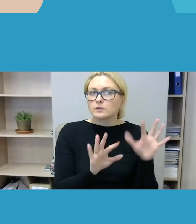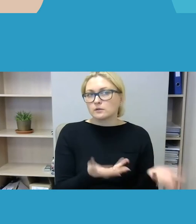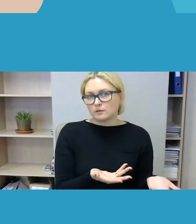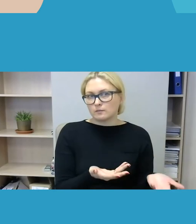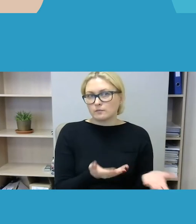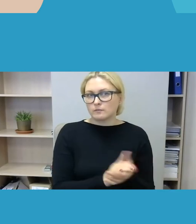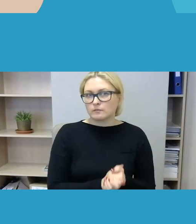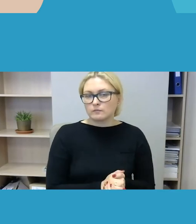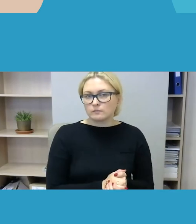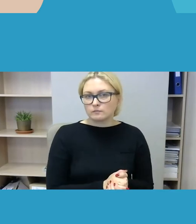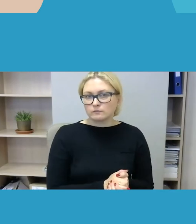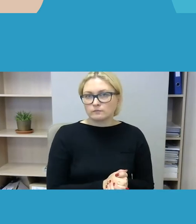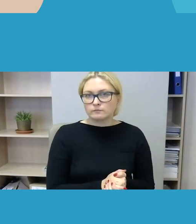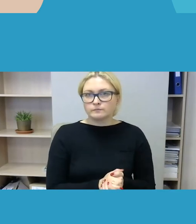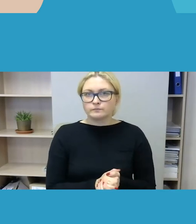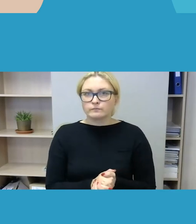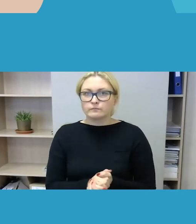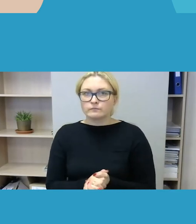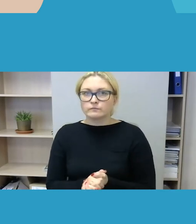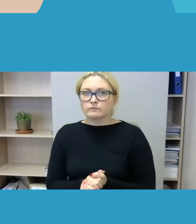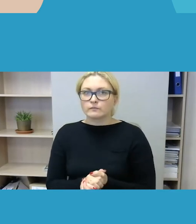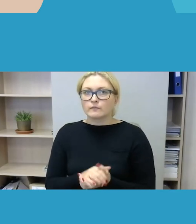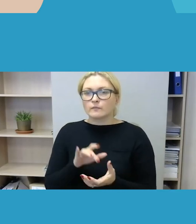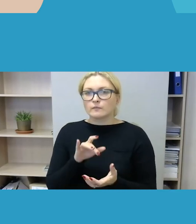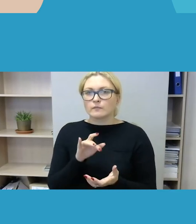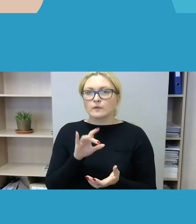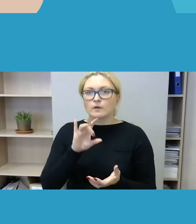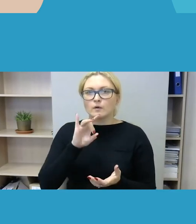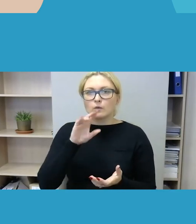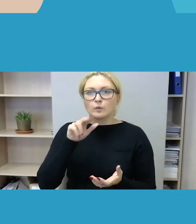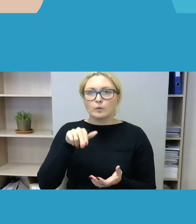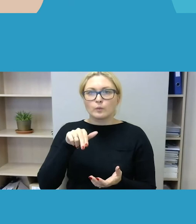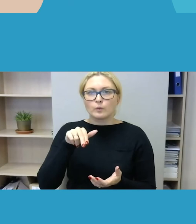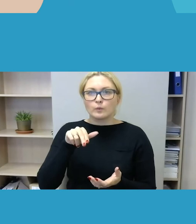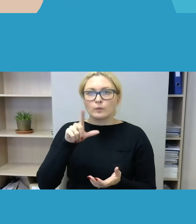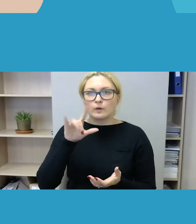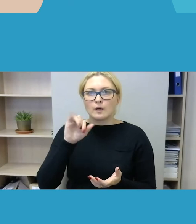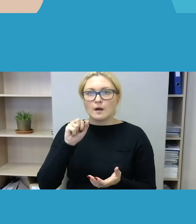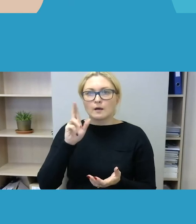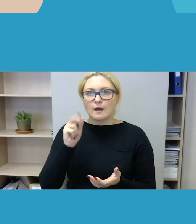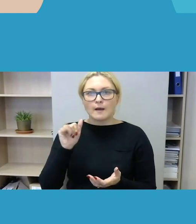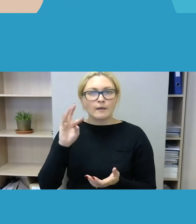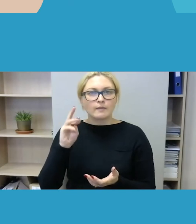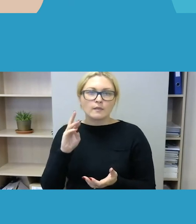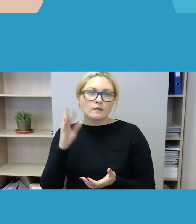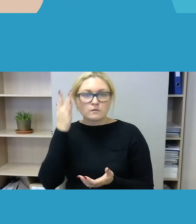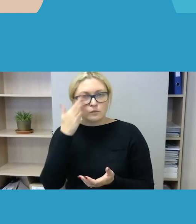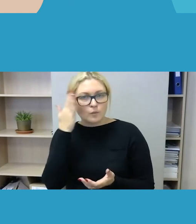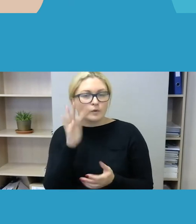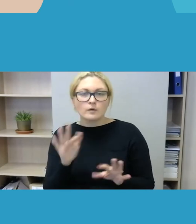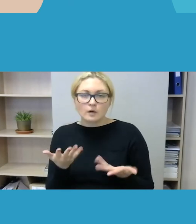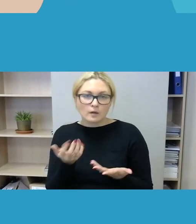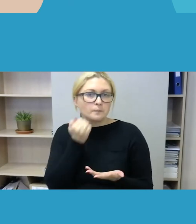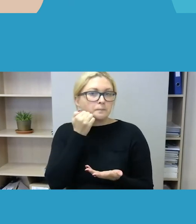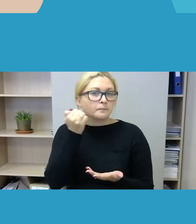laisvė. Tai gal, ponia Gulė, ką jūs mane įgūrėt? Taip, ačiū. Tai iš